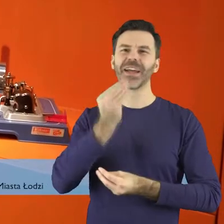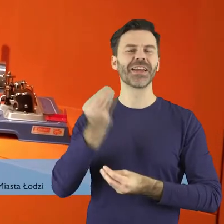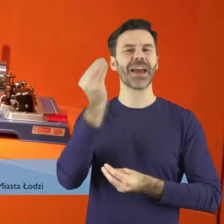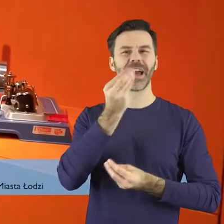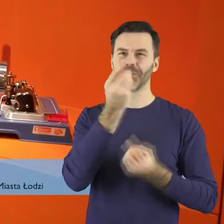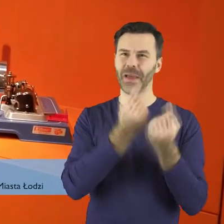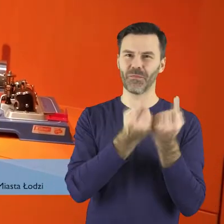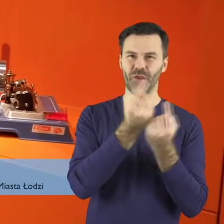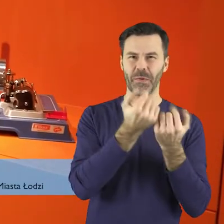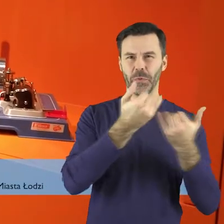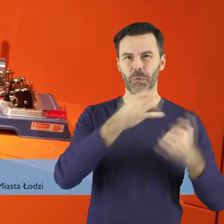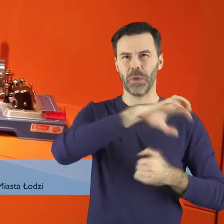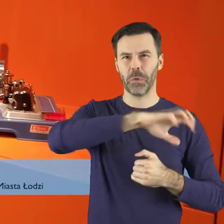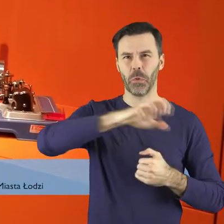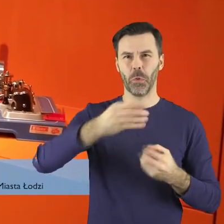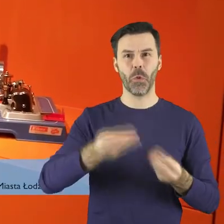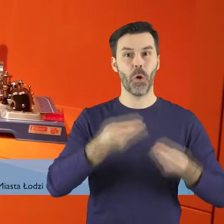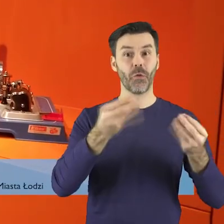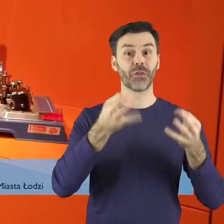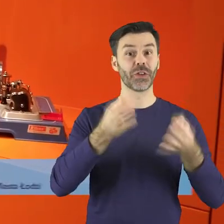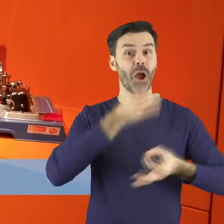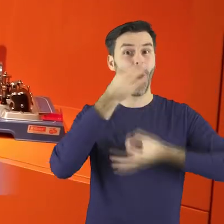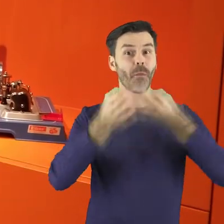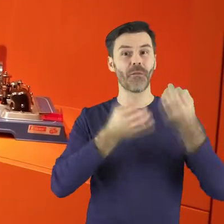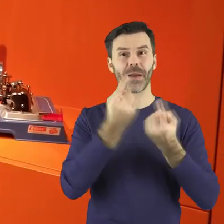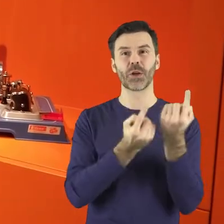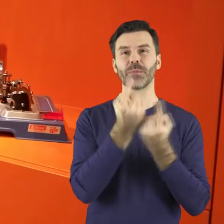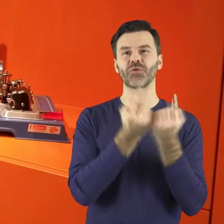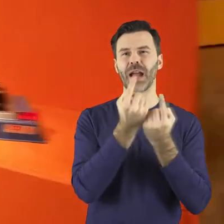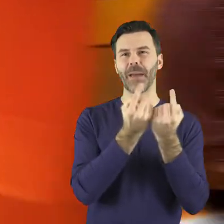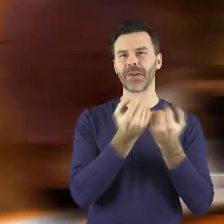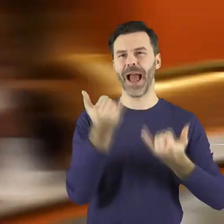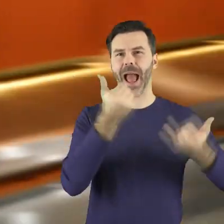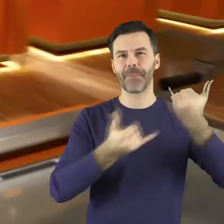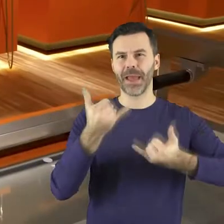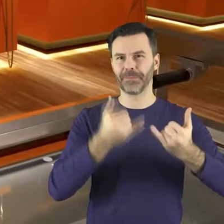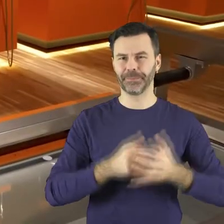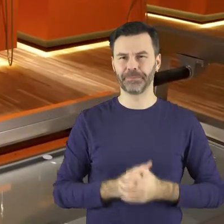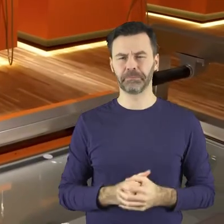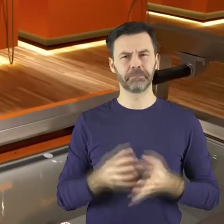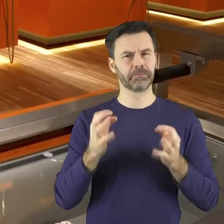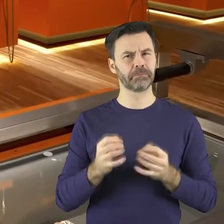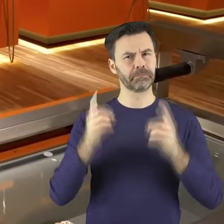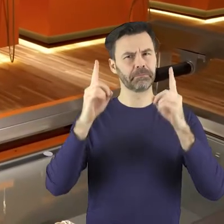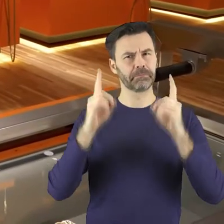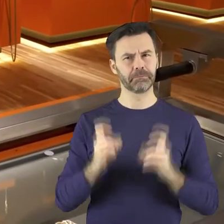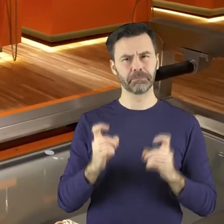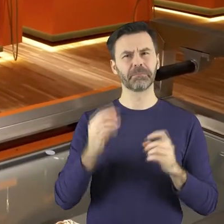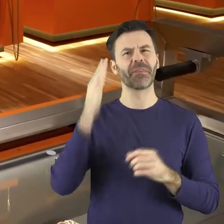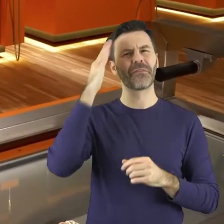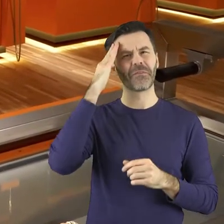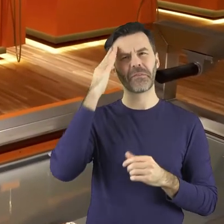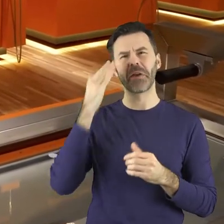czasie różne dziedziny przemysłu, dzisiaj opowiemy Państwu o przemyśle chemicznym. Zacznijmy od najbardziej oczywistego